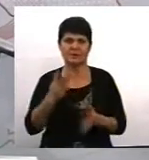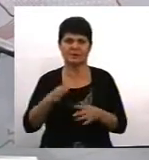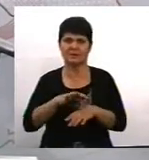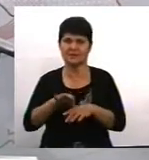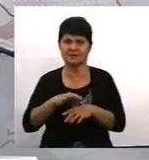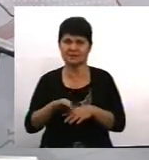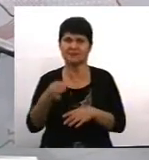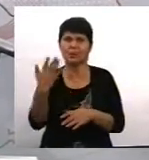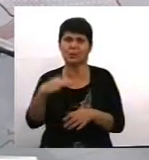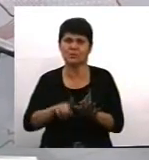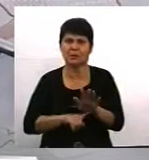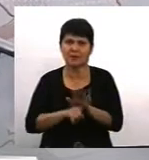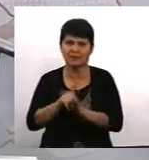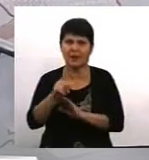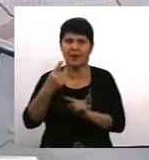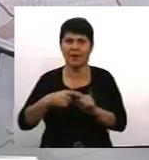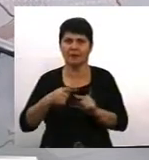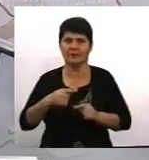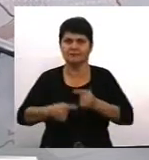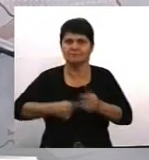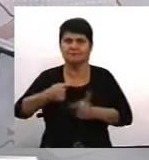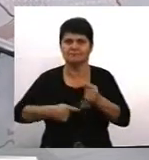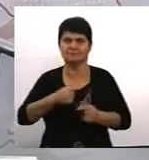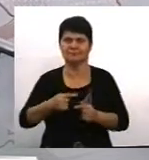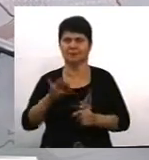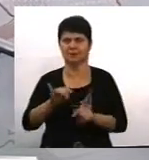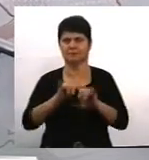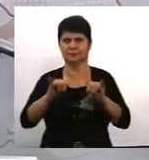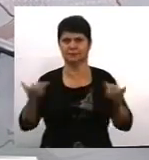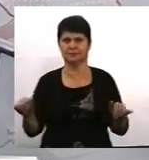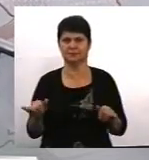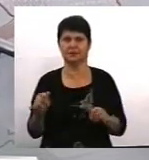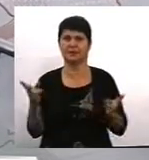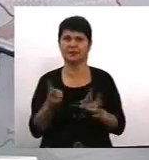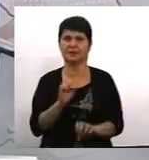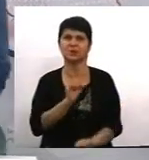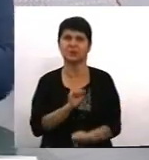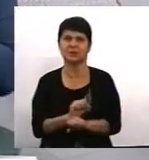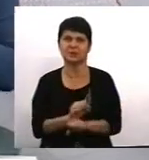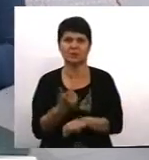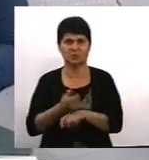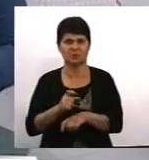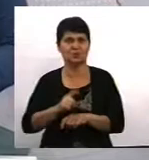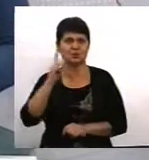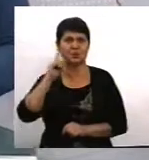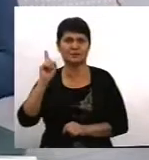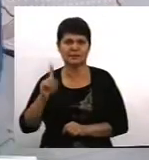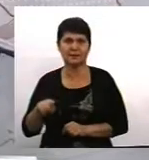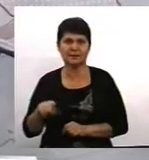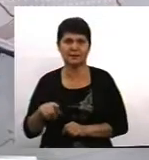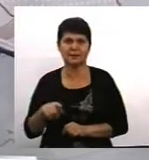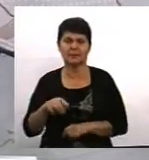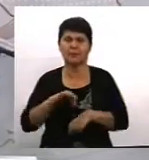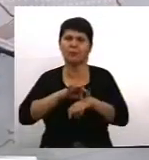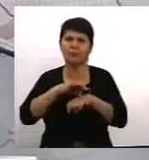крутиться все швидше і свидше, все з більшою інтенсивністю і його треба зупинити. І дуже, знаєте, дуже боляче,